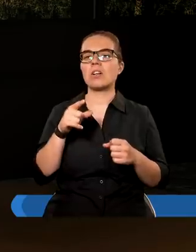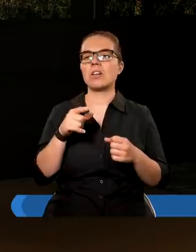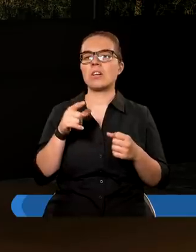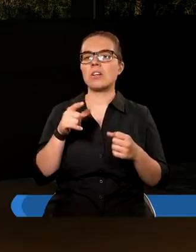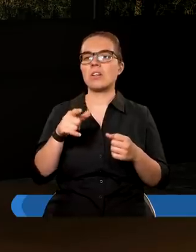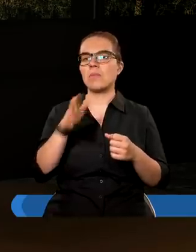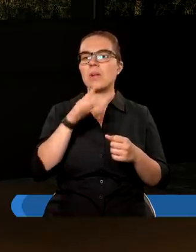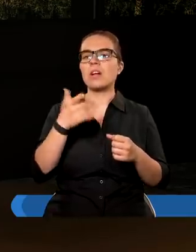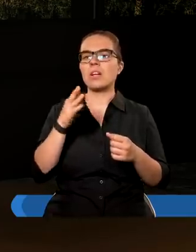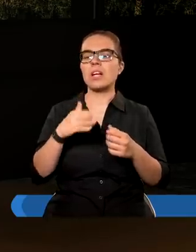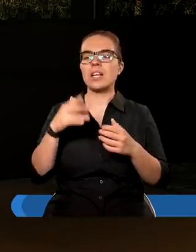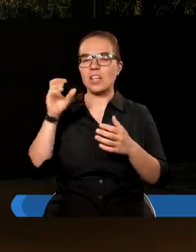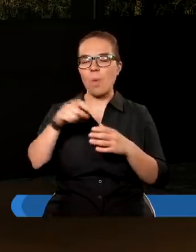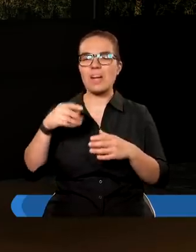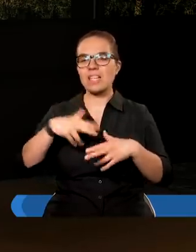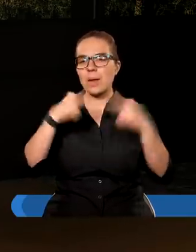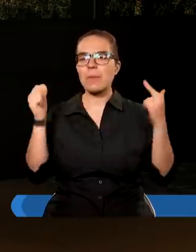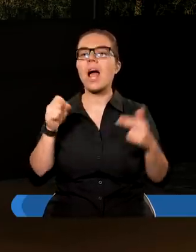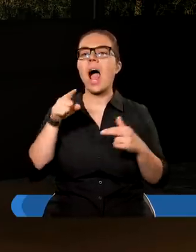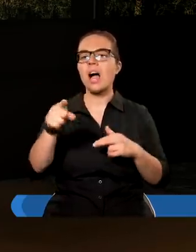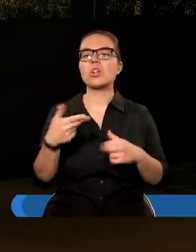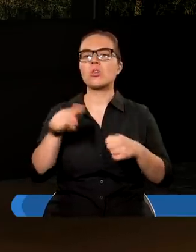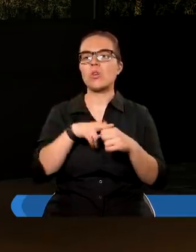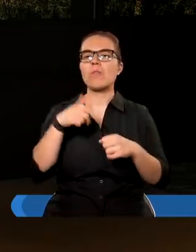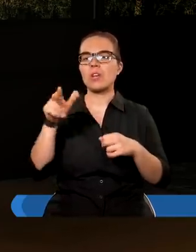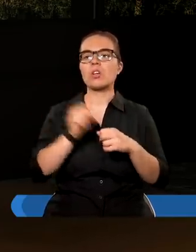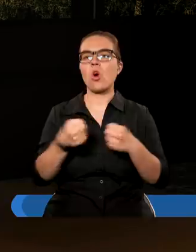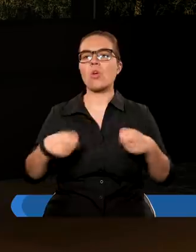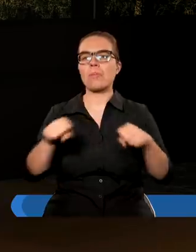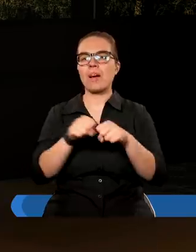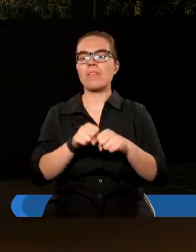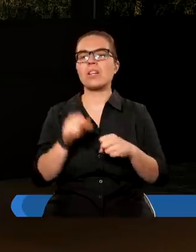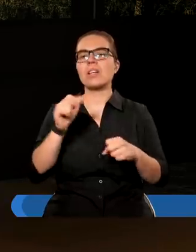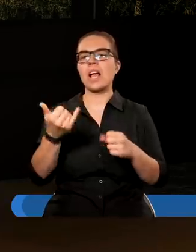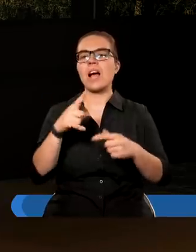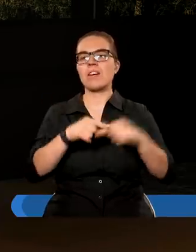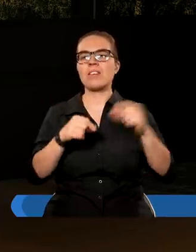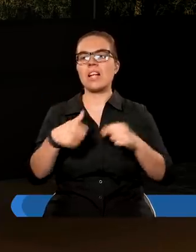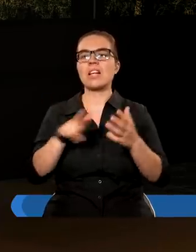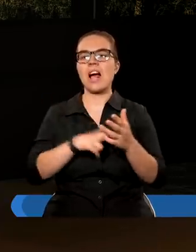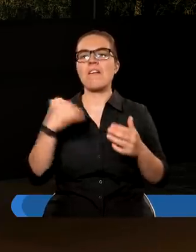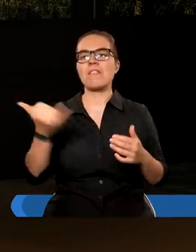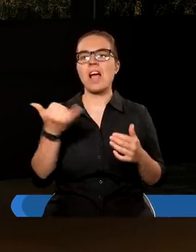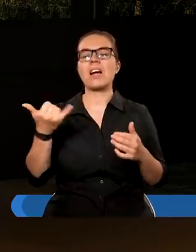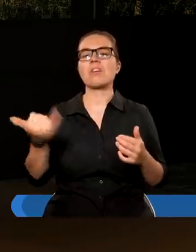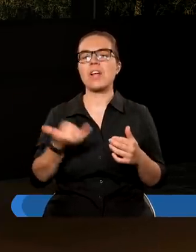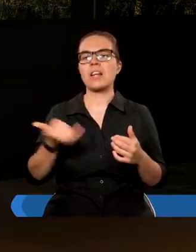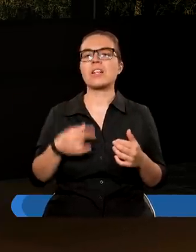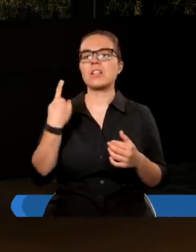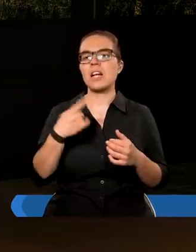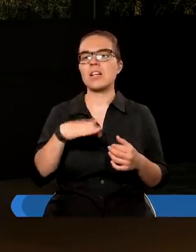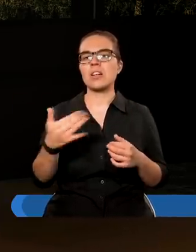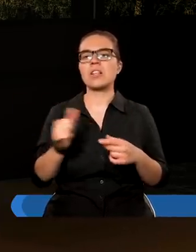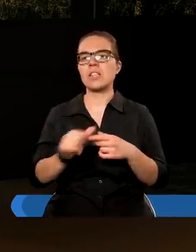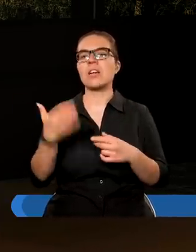jaśnić będą jak jasność na sklepieniu niebieskim, a ci, którzy wielu wiodą do sprawiedliwości, jak gwiazdy na wieki wieczne. To jest z jednej